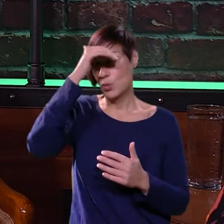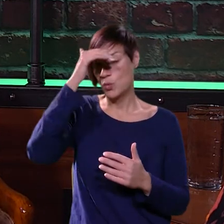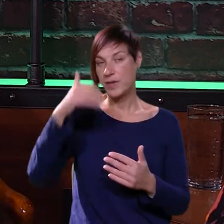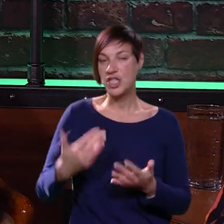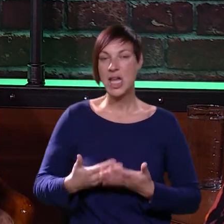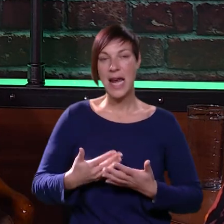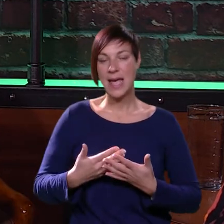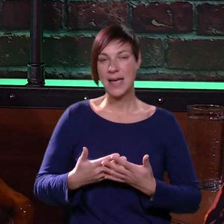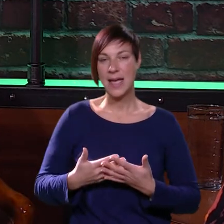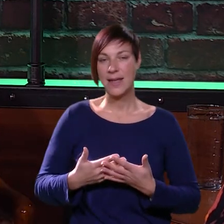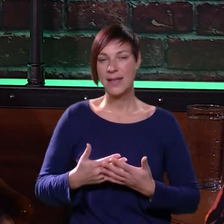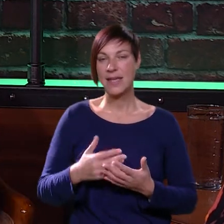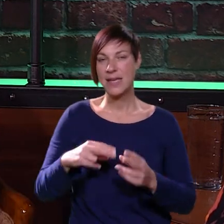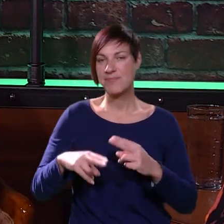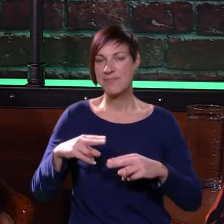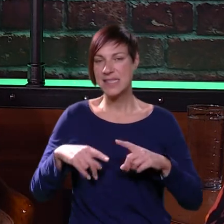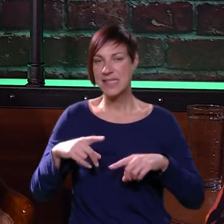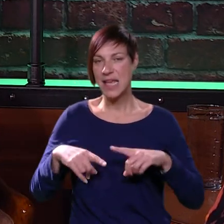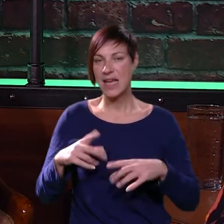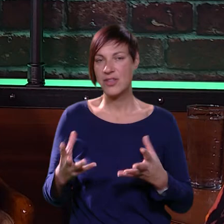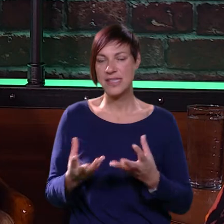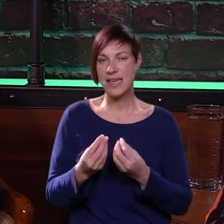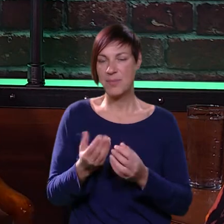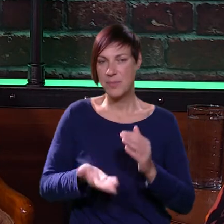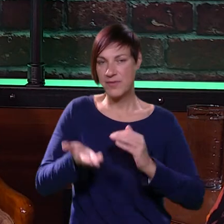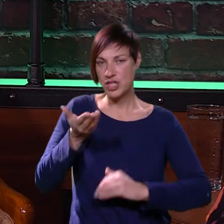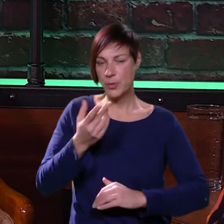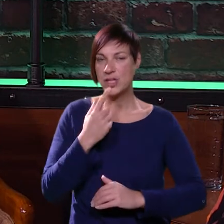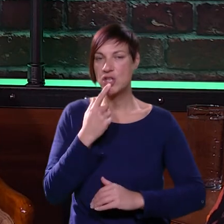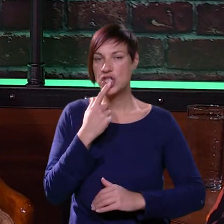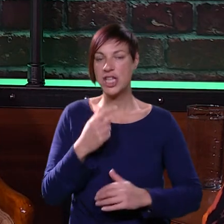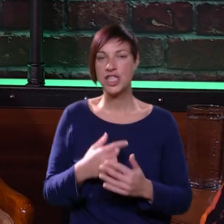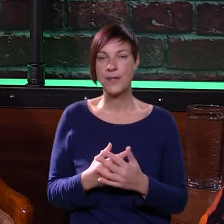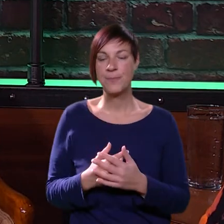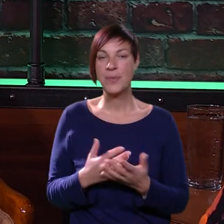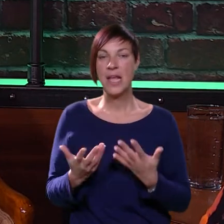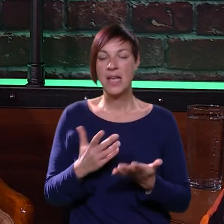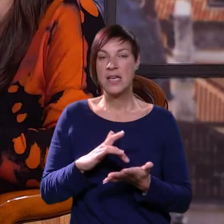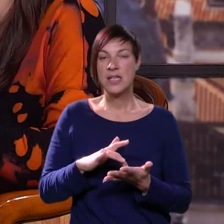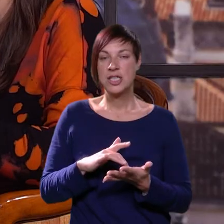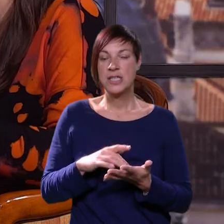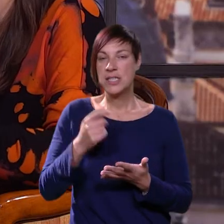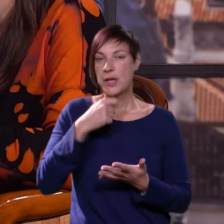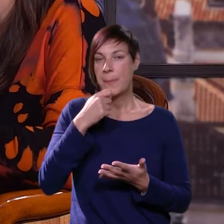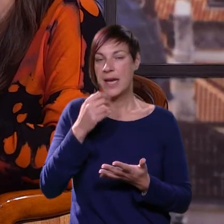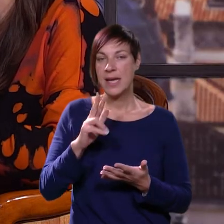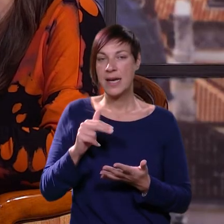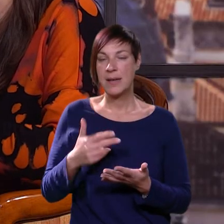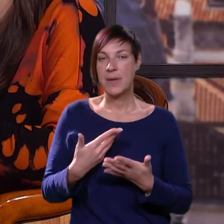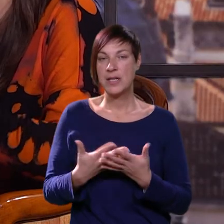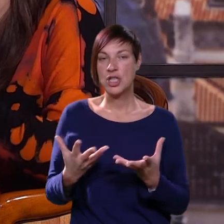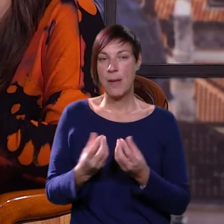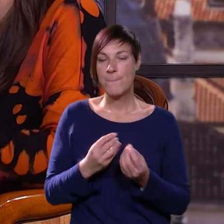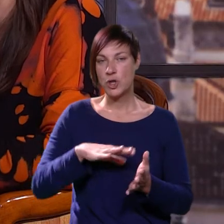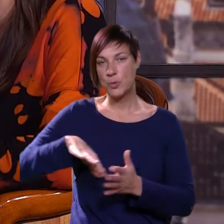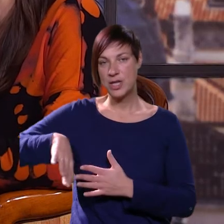naveće opet nešto laganije, naveće salatu, nešto da se ne bi previše digao cukar. A što se tiče neke prehrane, ili ima nešto što